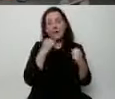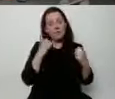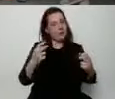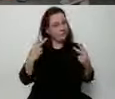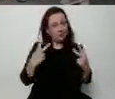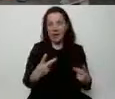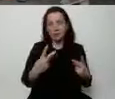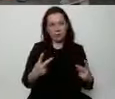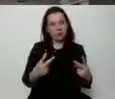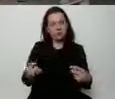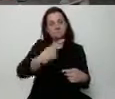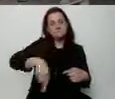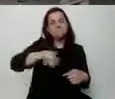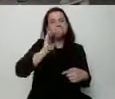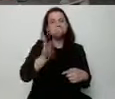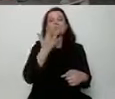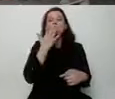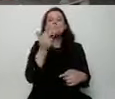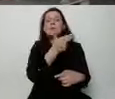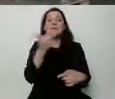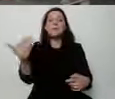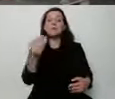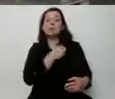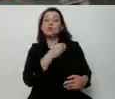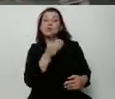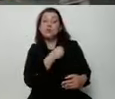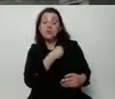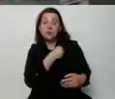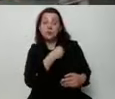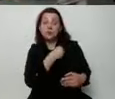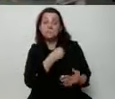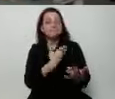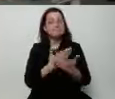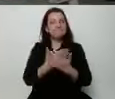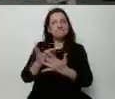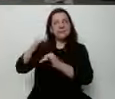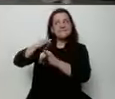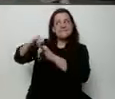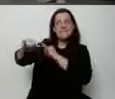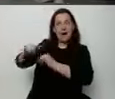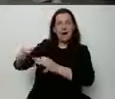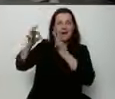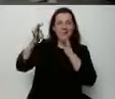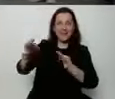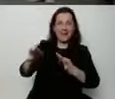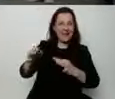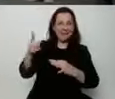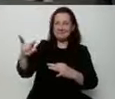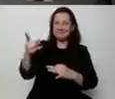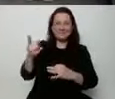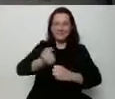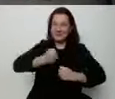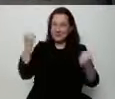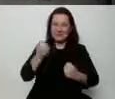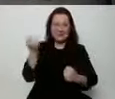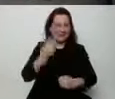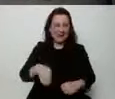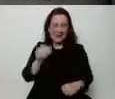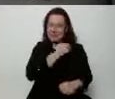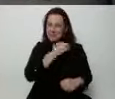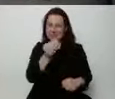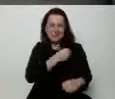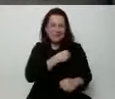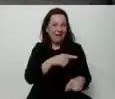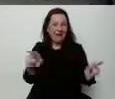będziemy mówili o uczciwości. Dlatego, że ta władza jest wyjątkowo nieuczciwa i niestety również